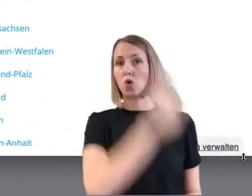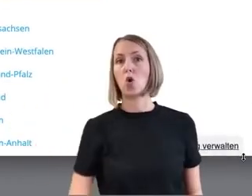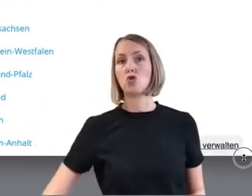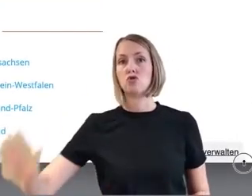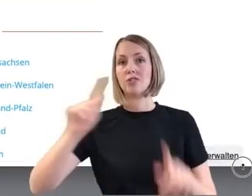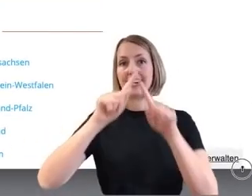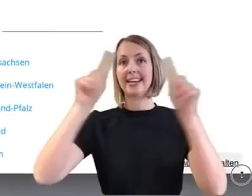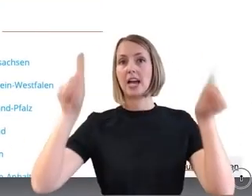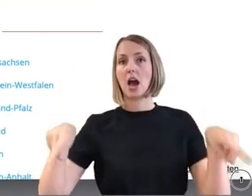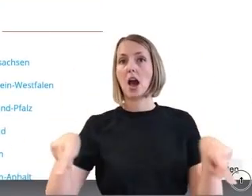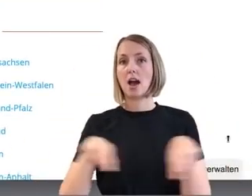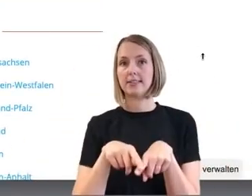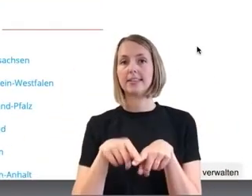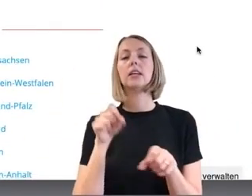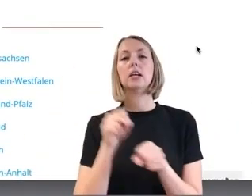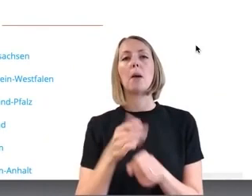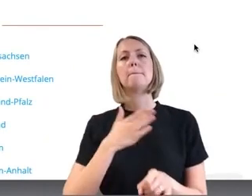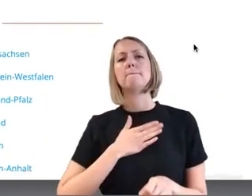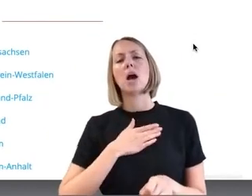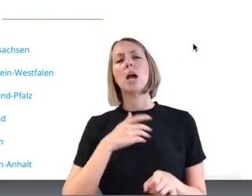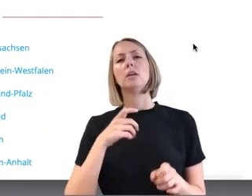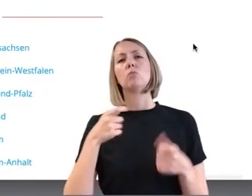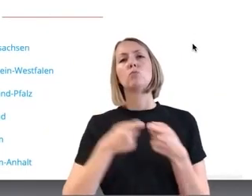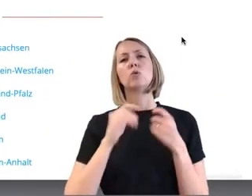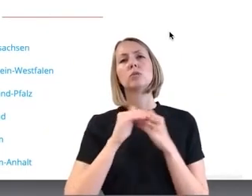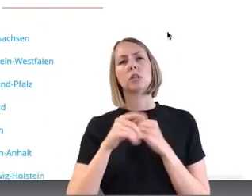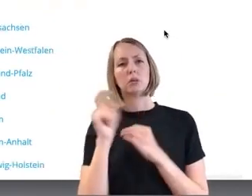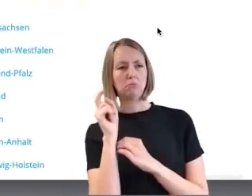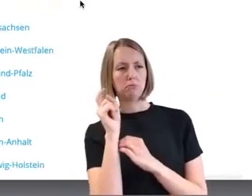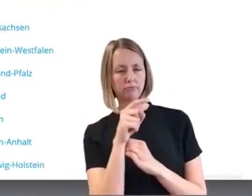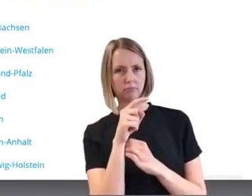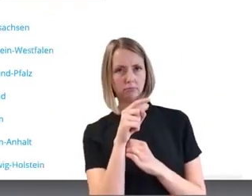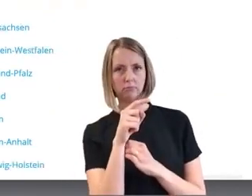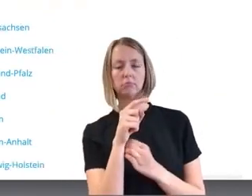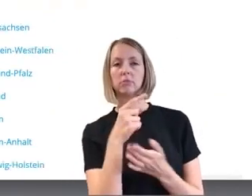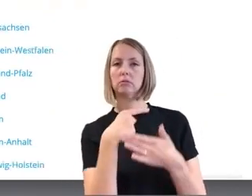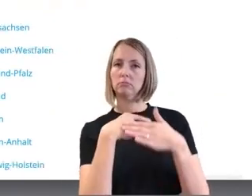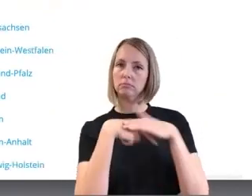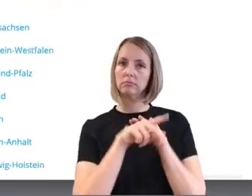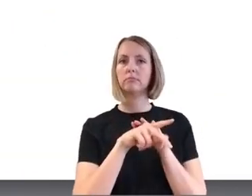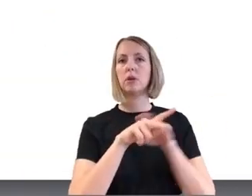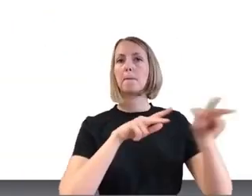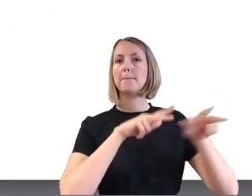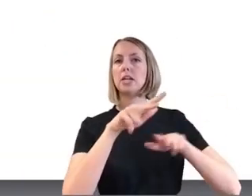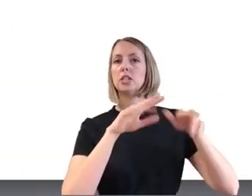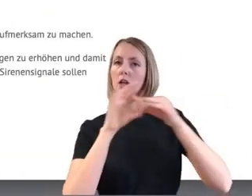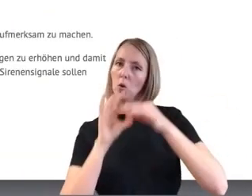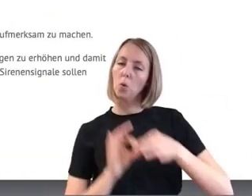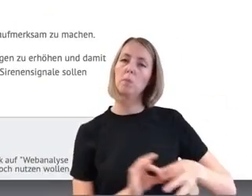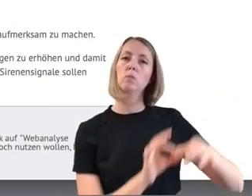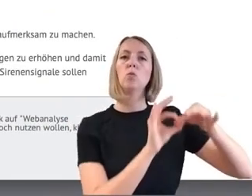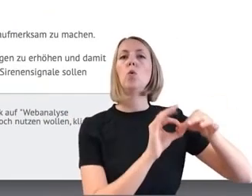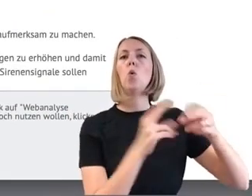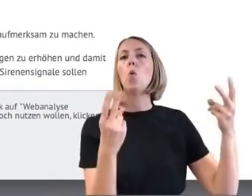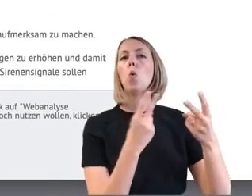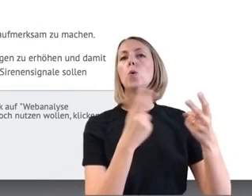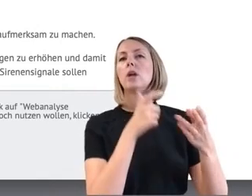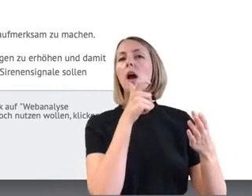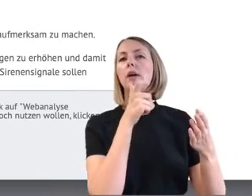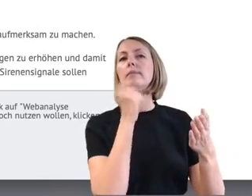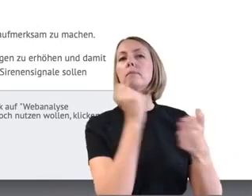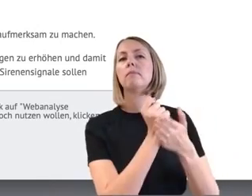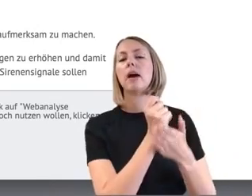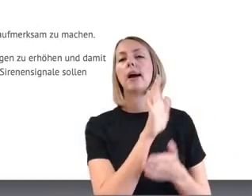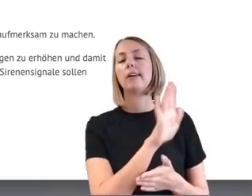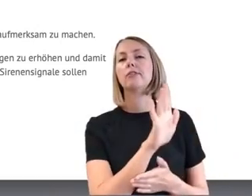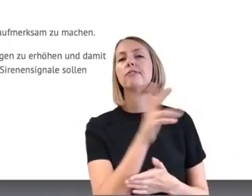draufklicken und sieht dann direkt, wird dann direkt zum jeweiligen Ministerium oder der verantwortlichen Behörde weitergeleitet und sieht dann hier auch